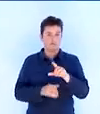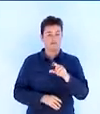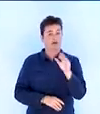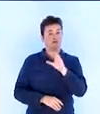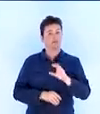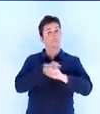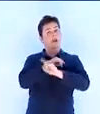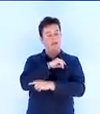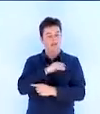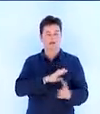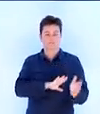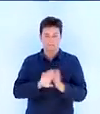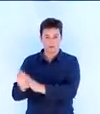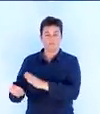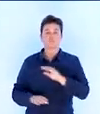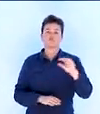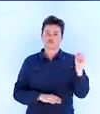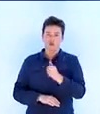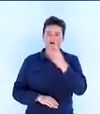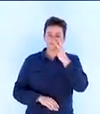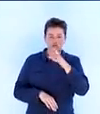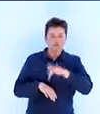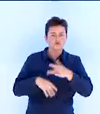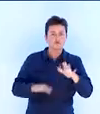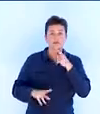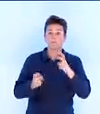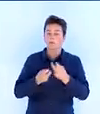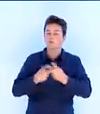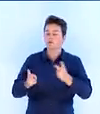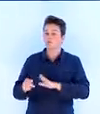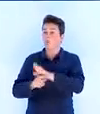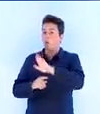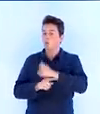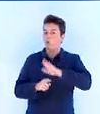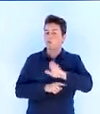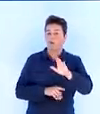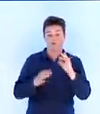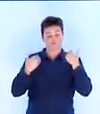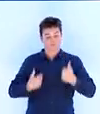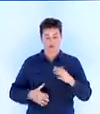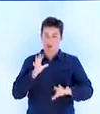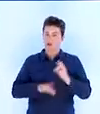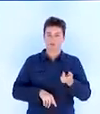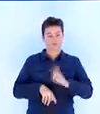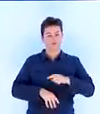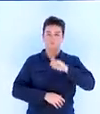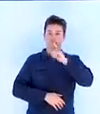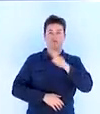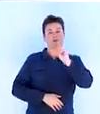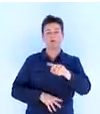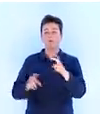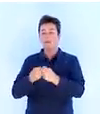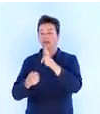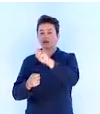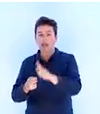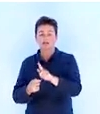permettra une baisse de 20 centimes par litre. Et puis chacun a été témoin de l'explosion continue des tarifs publics. Dès mon élection, j'imposerai